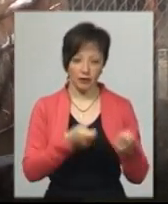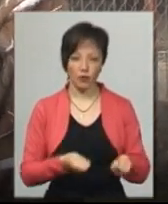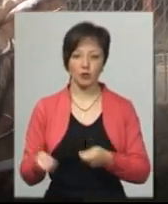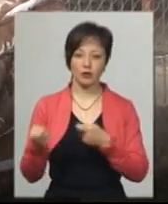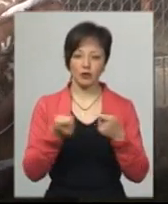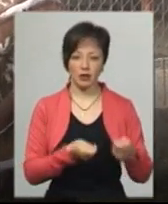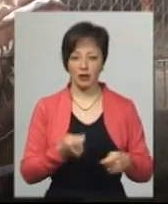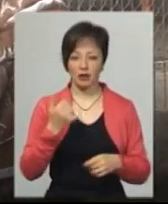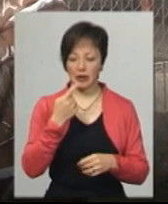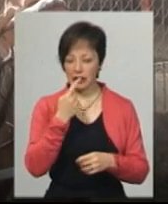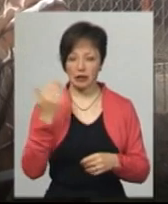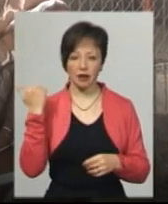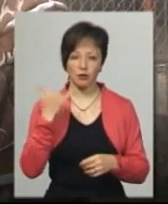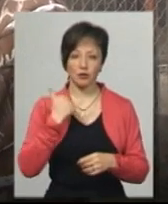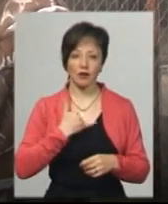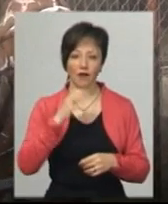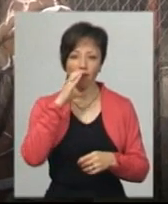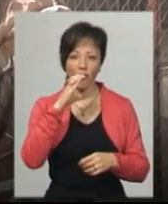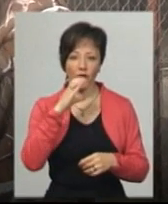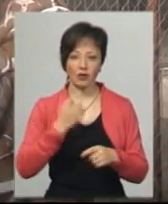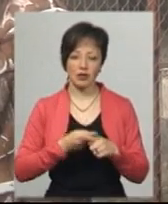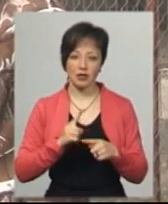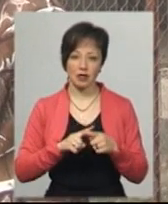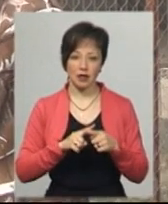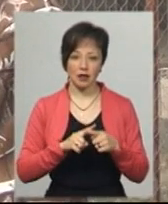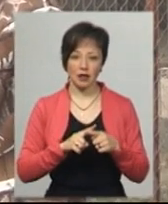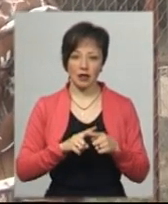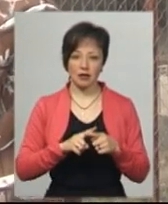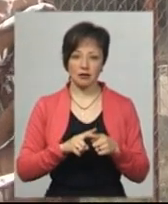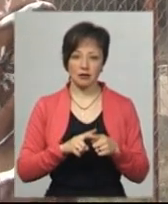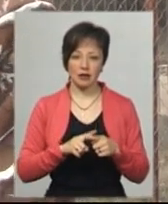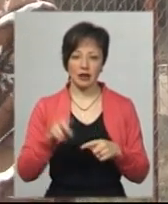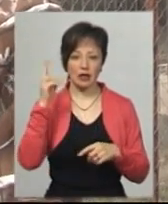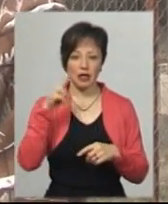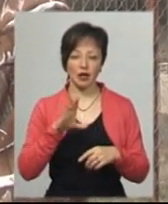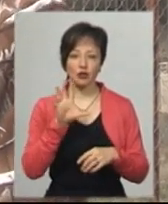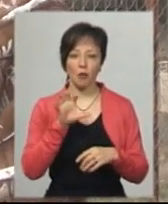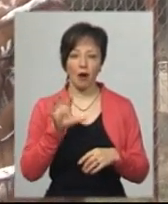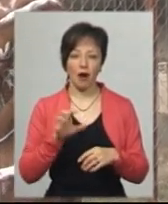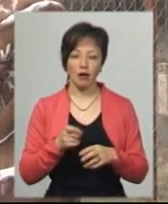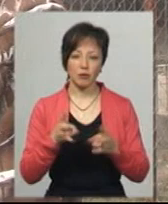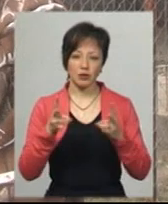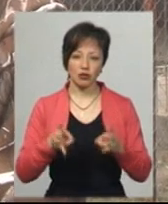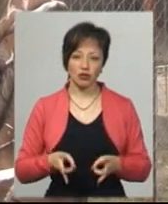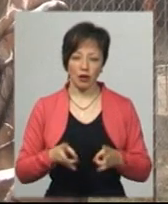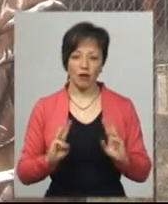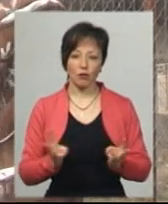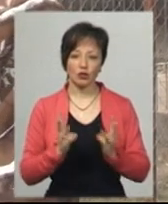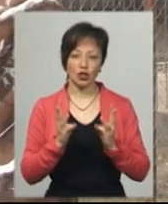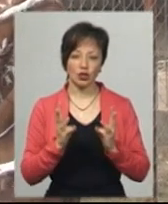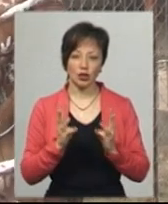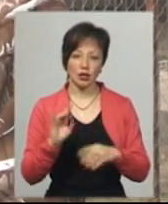нам дзвонили, що якби волк, це дика собака, вона постражала в пожежі.